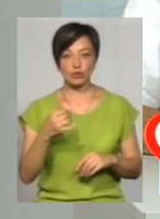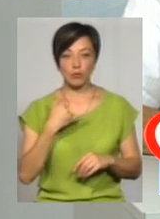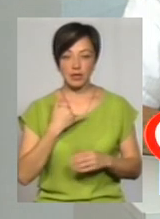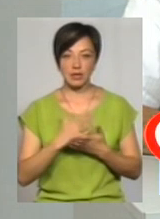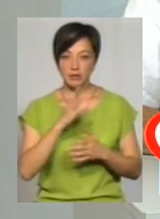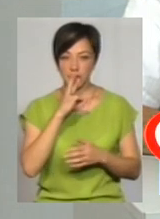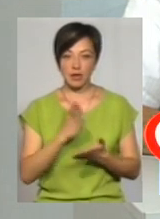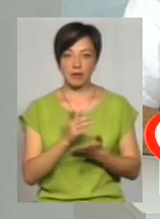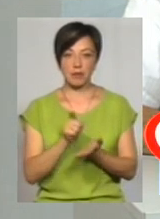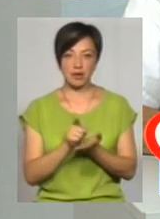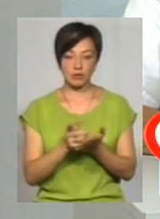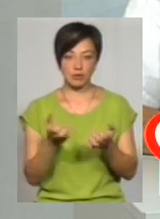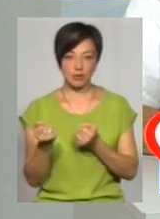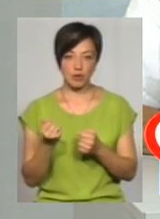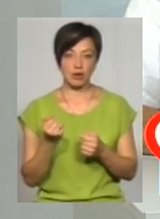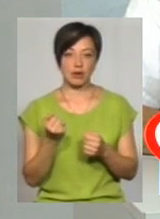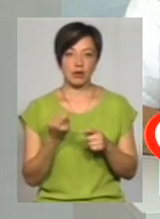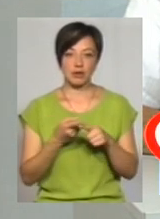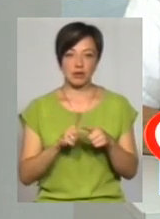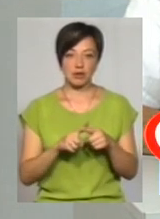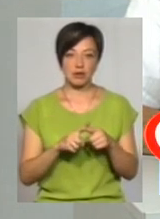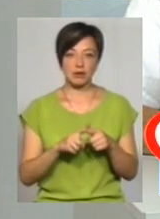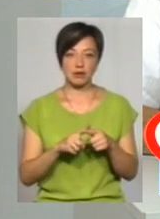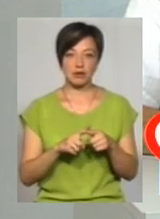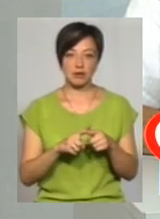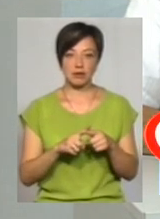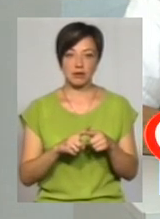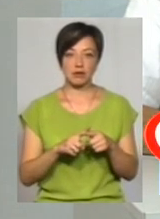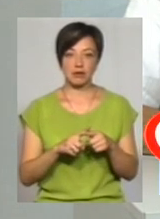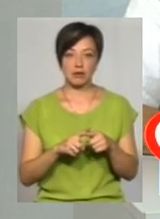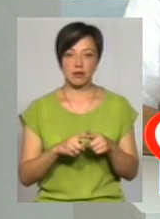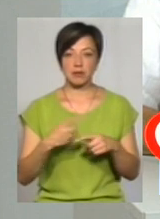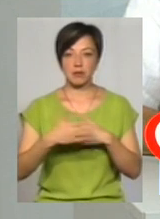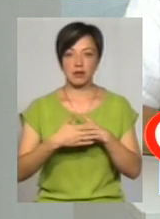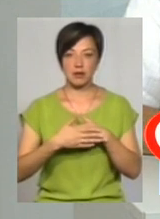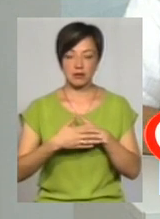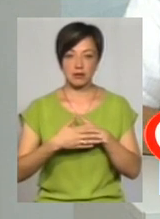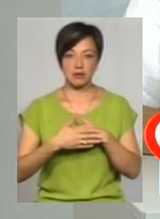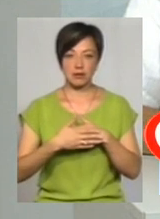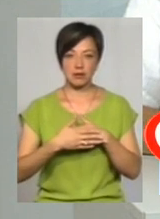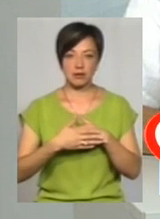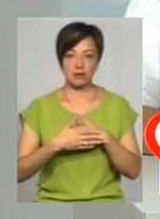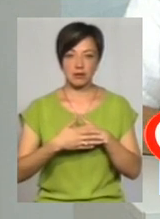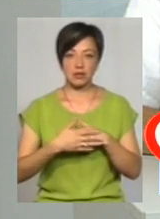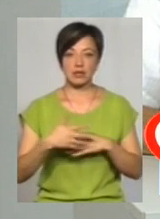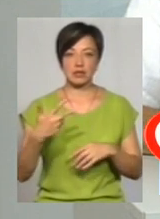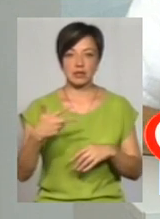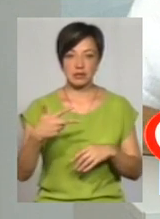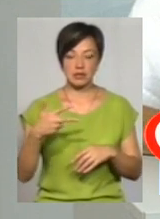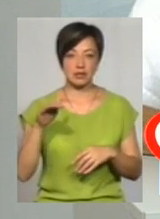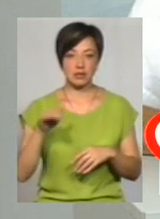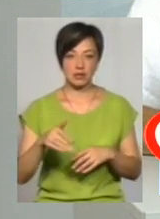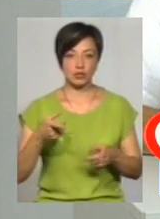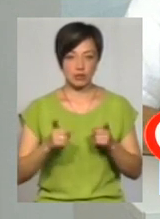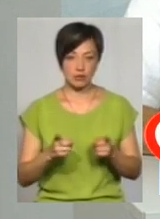зарплата, в мене ще й пенсію отримують, так що в мене тих вже не 50 тисяч отримують в мене біля, в місяць, біля 30 тисяч